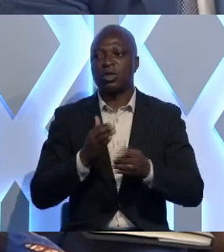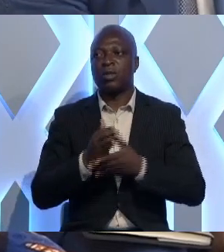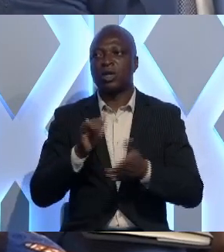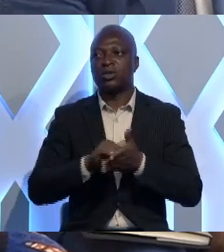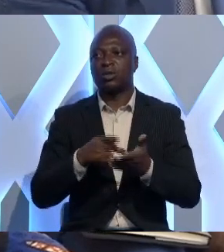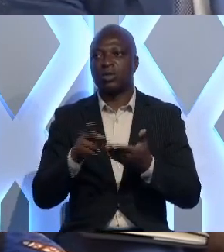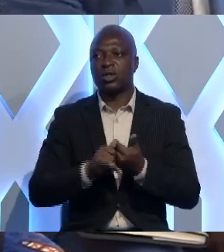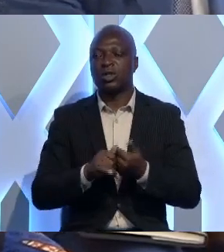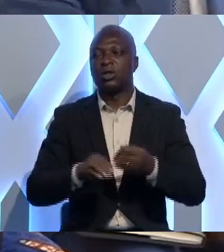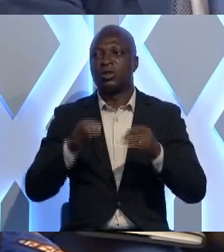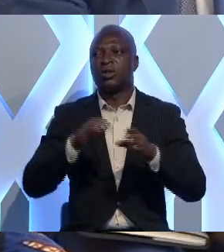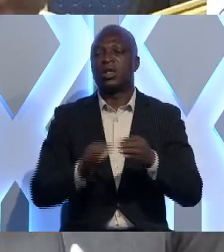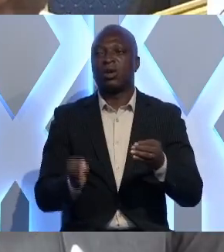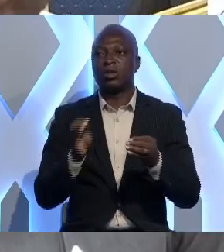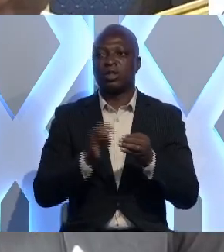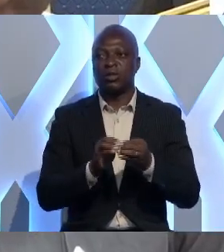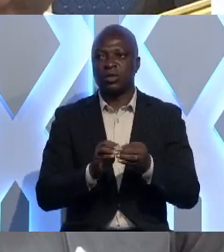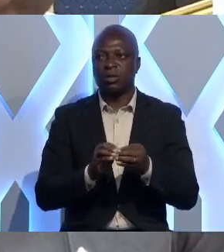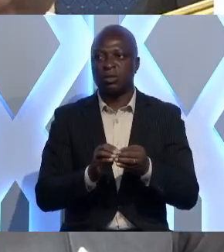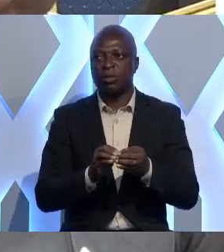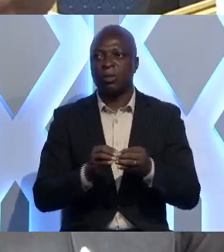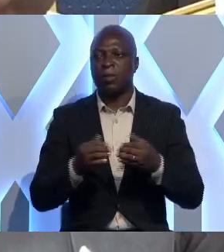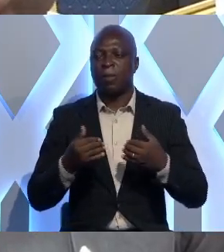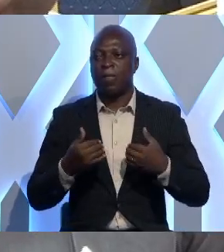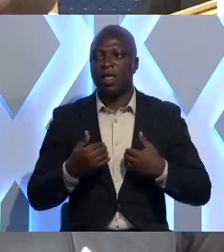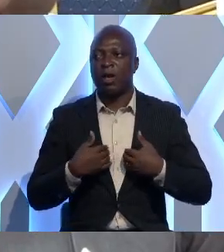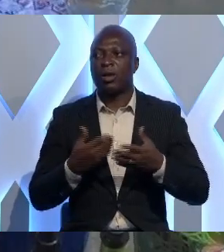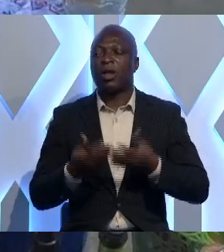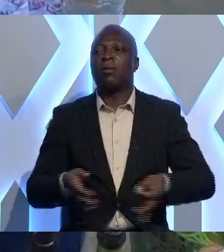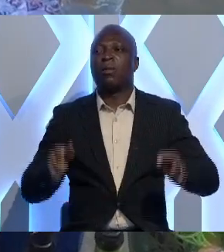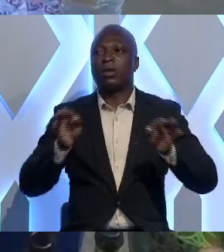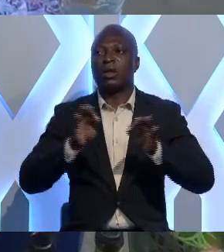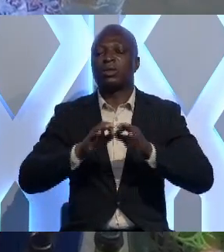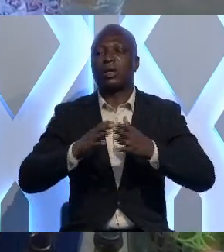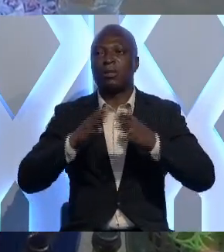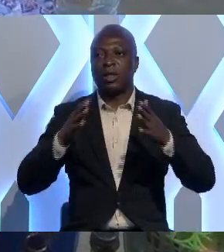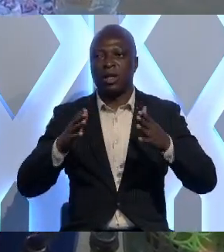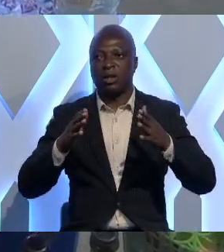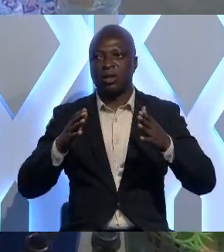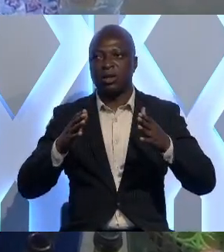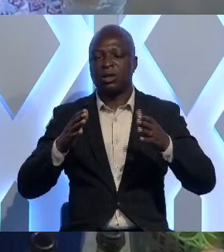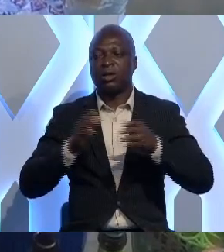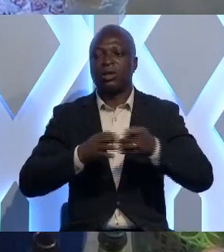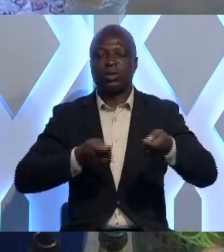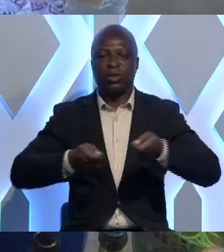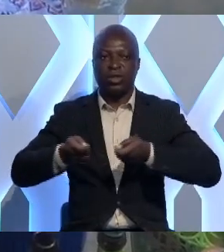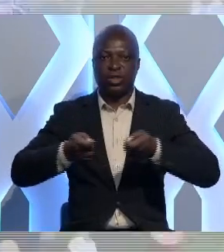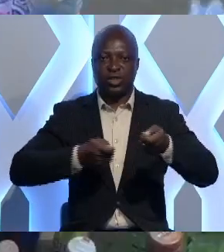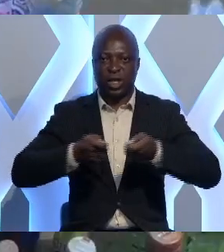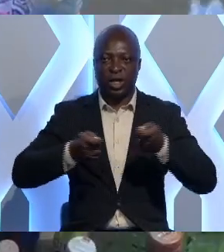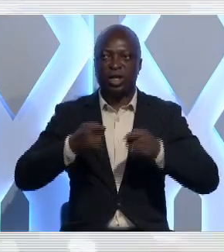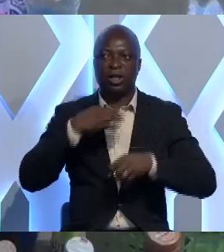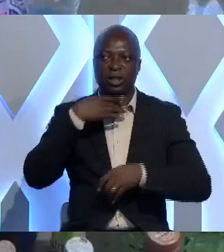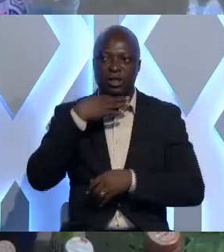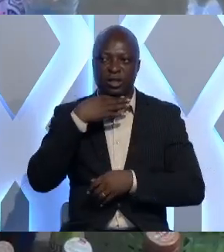projet sont mises à contribution. Il y a une importance capitale de gérer les déchets.